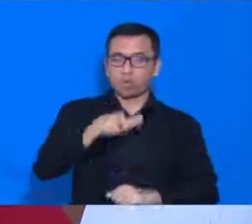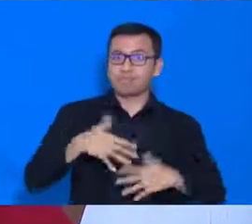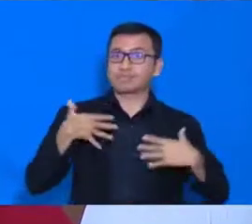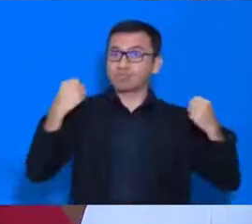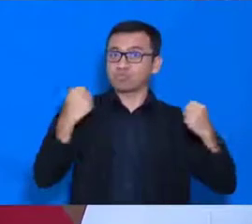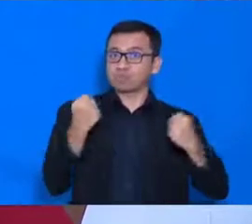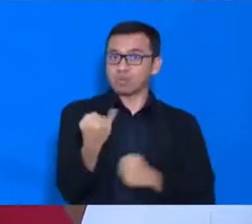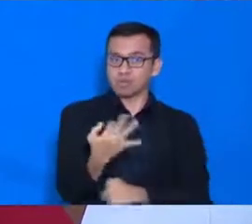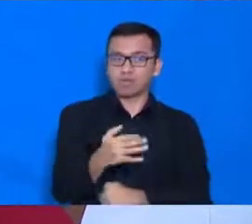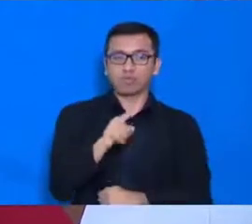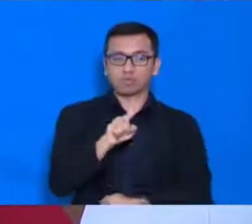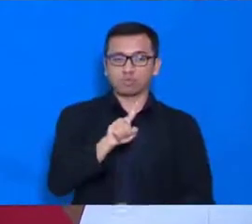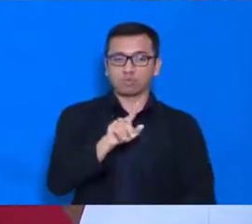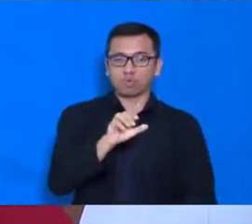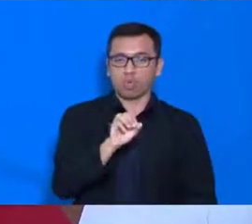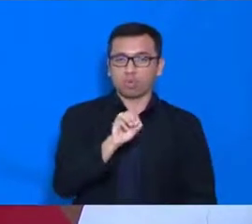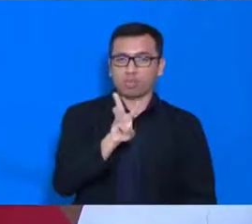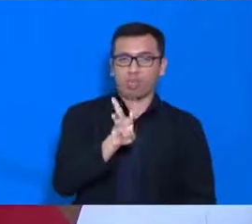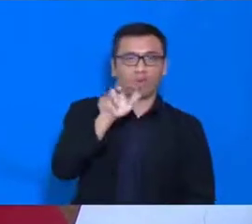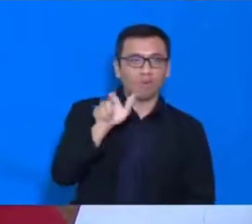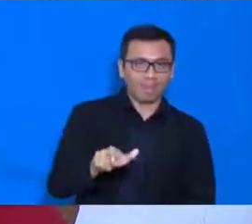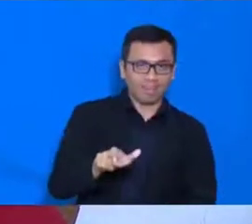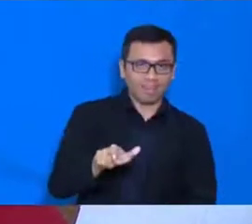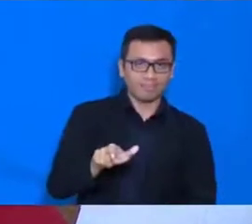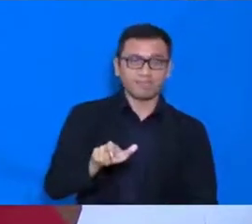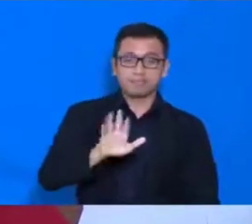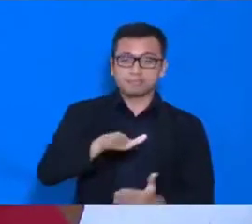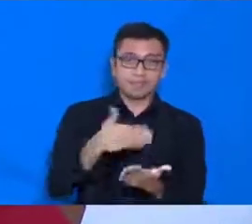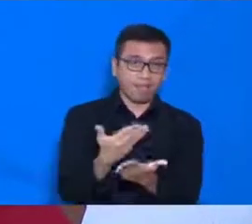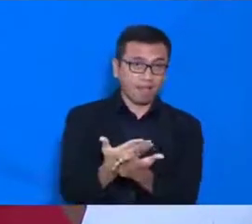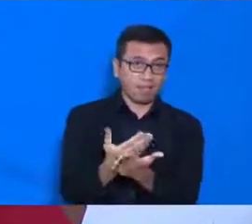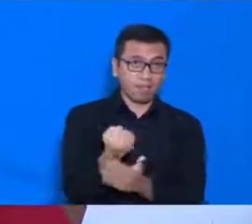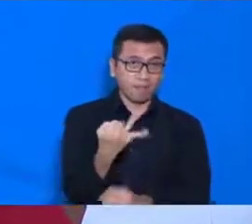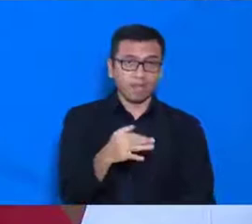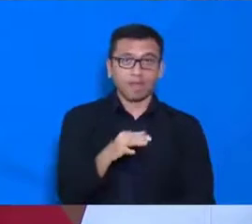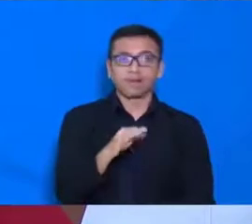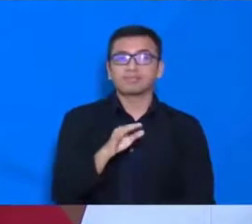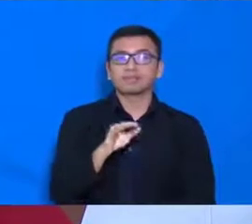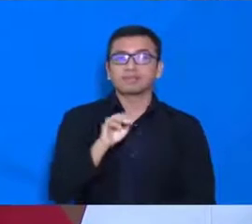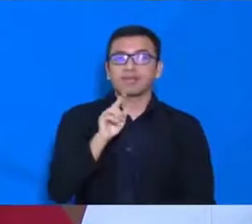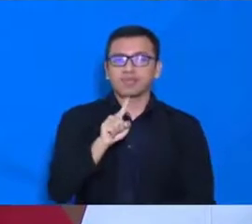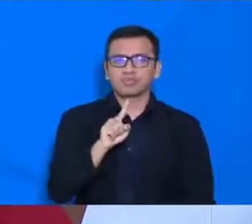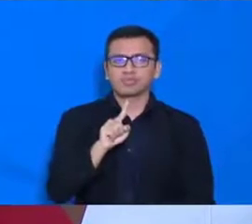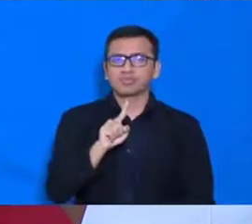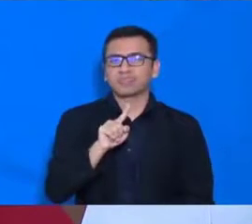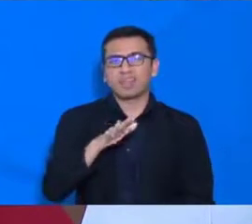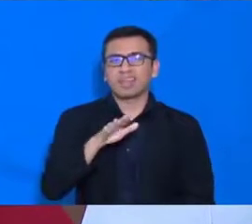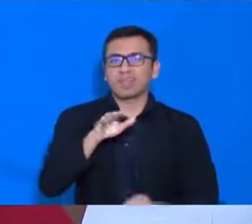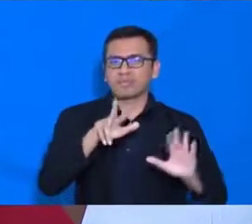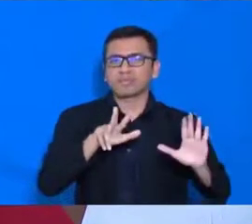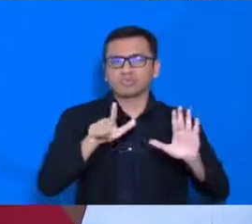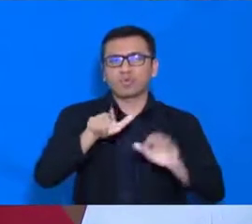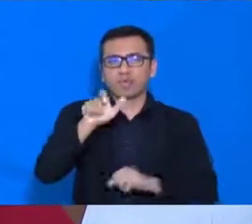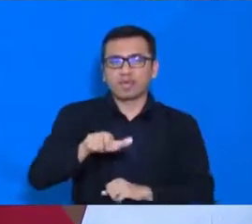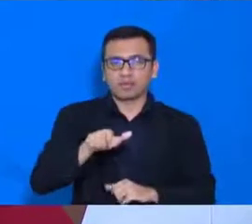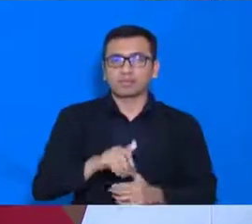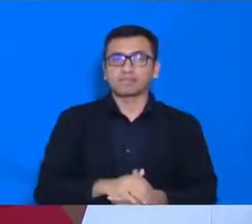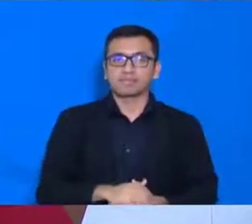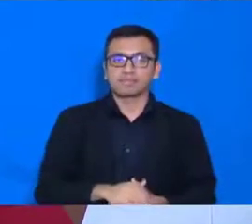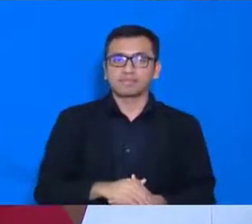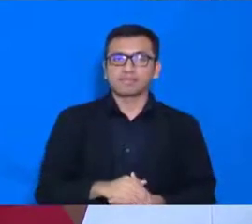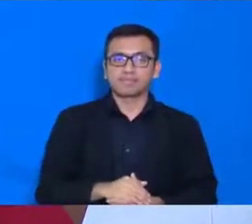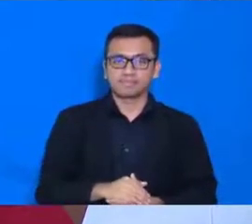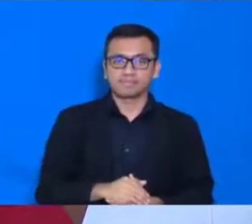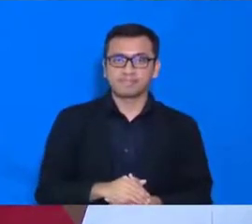orang, dan pasien meninggal sebanyak 157 orang. Jumlah kasus positif dan